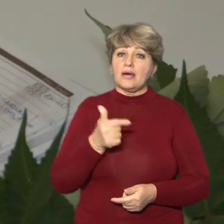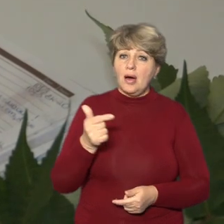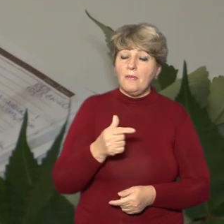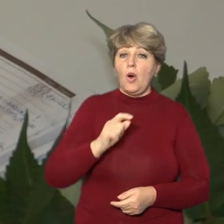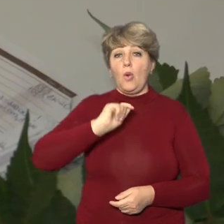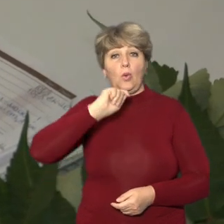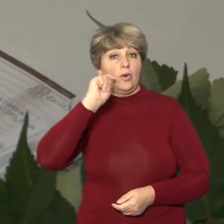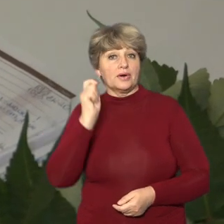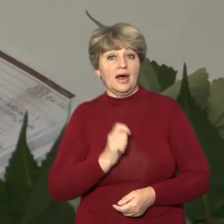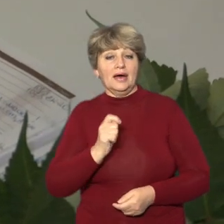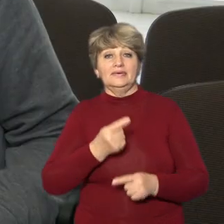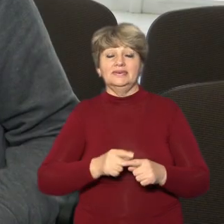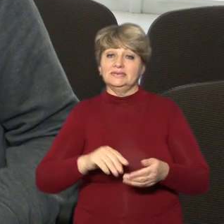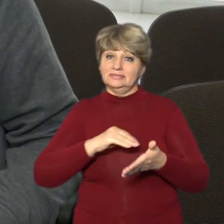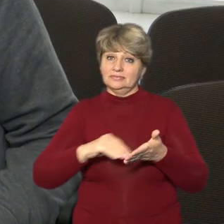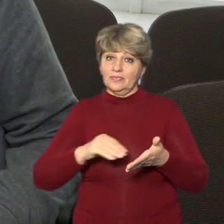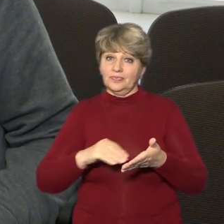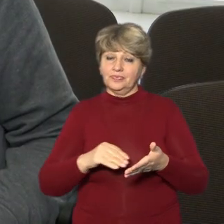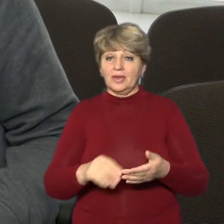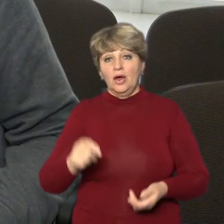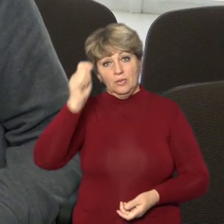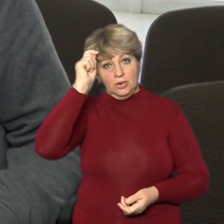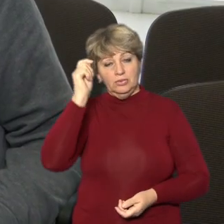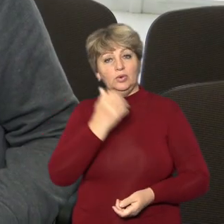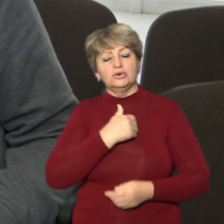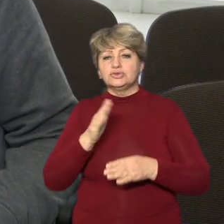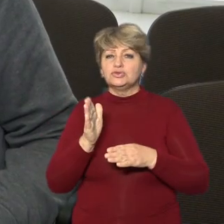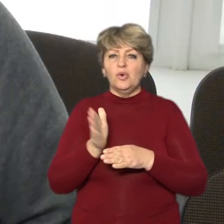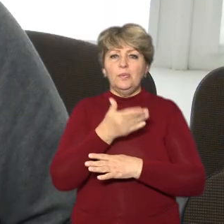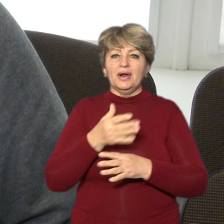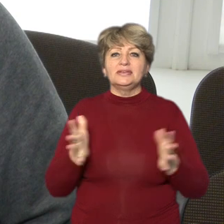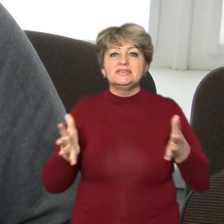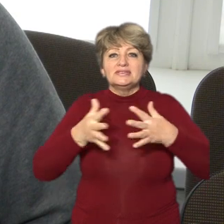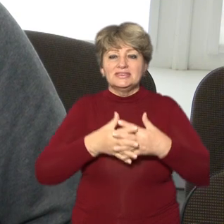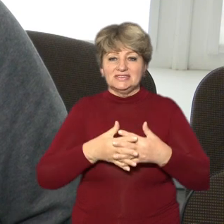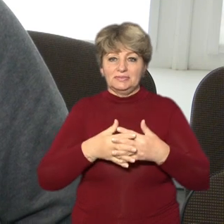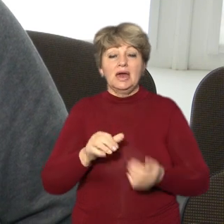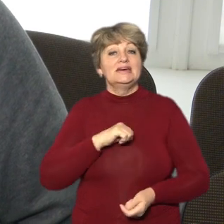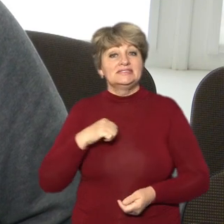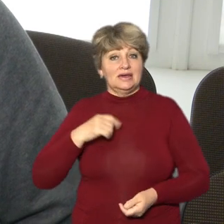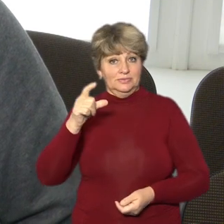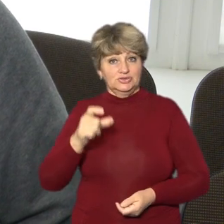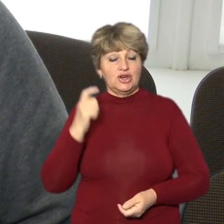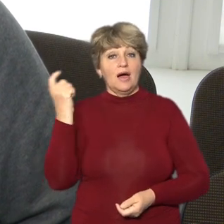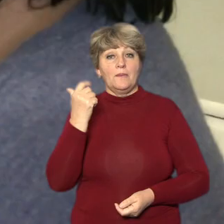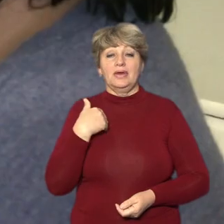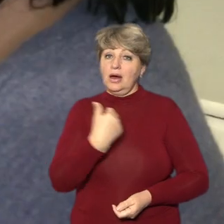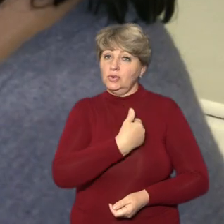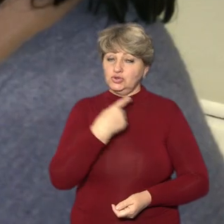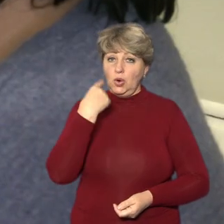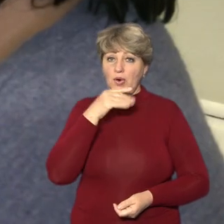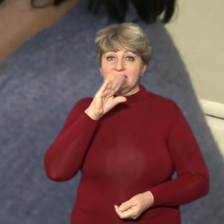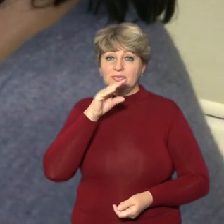української. Пан Дмитро хоче позбутися суржику. Сам він із Харкова. Щоб розмовляти чисто українською.